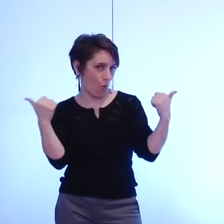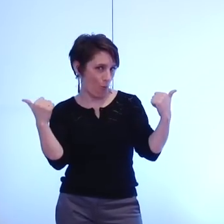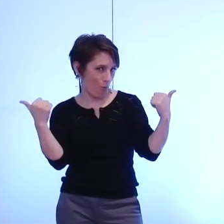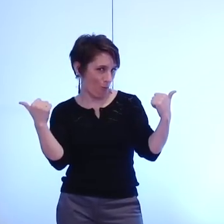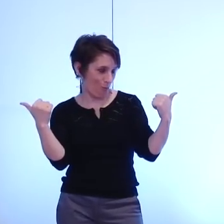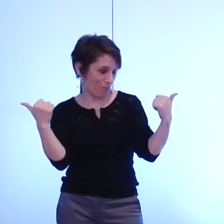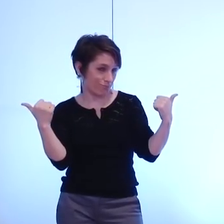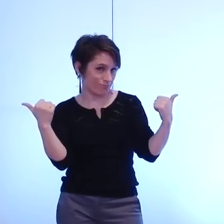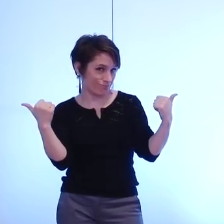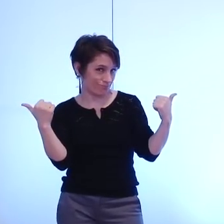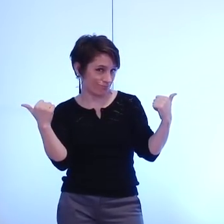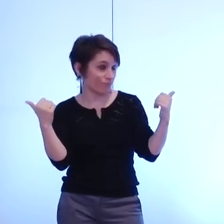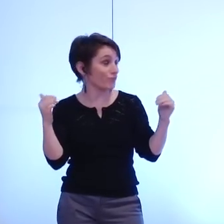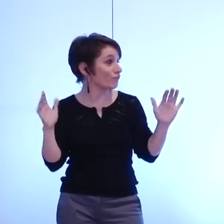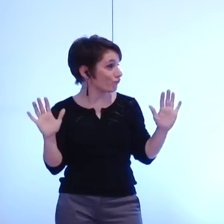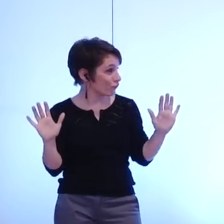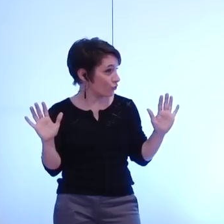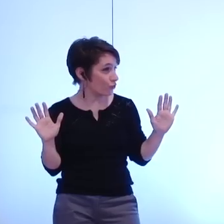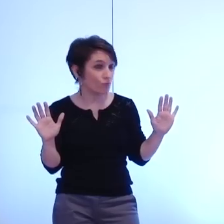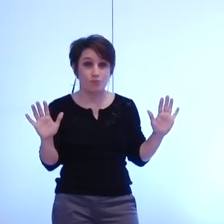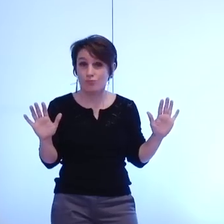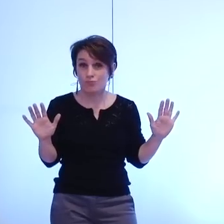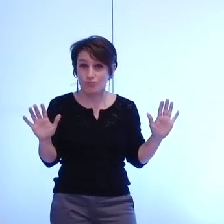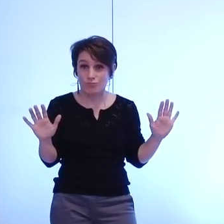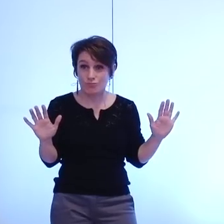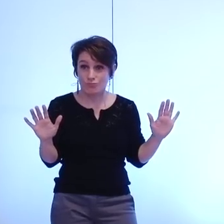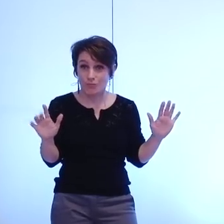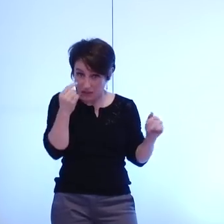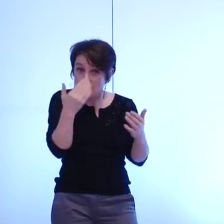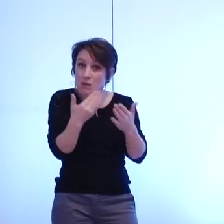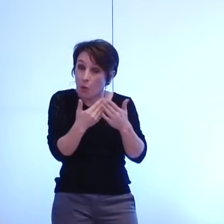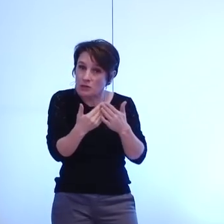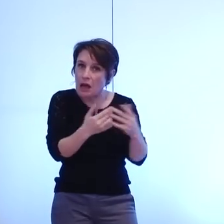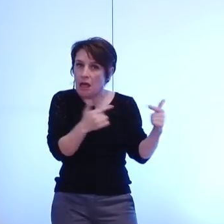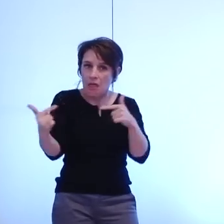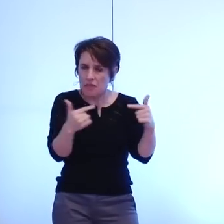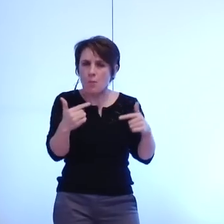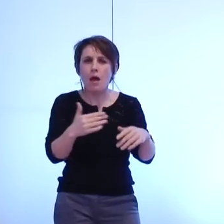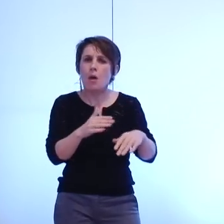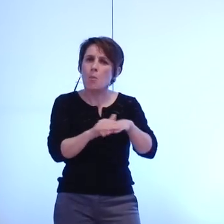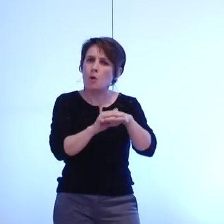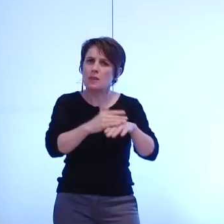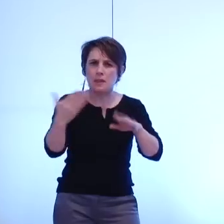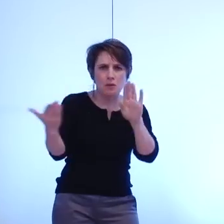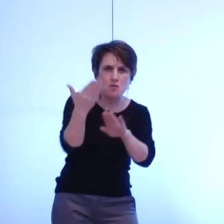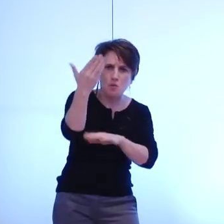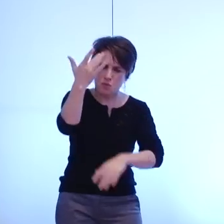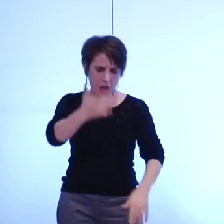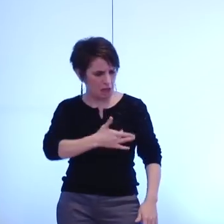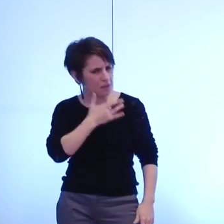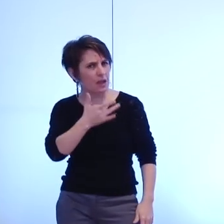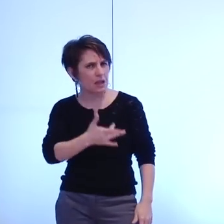c'est la noblesse du débat politique et